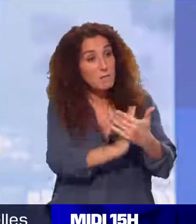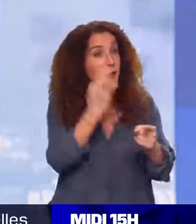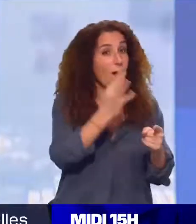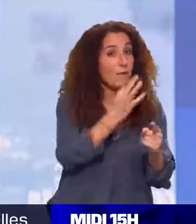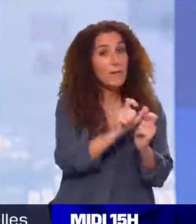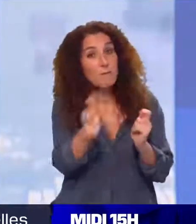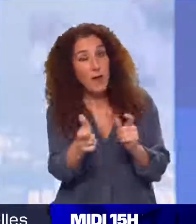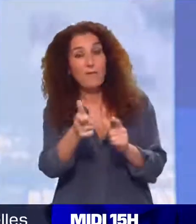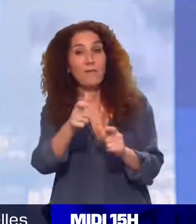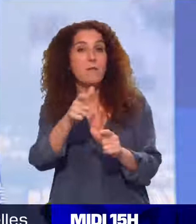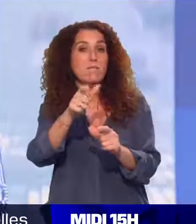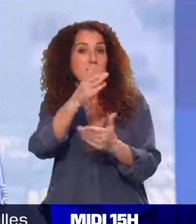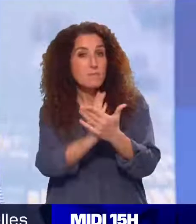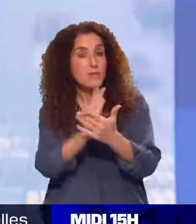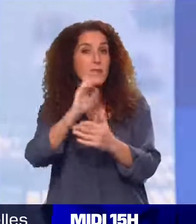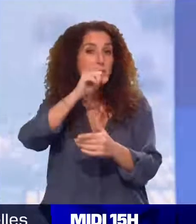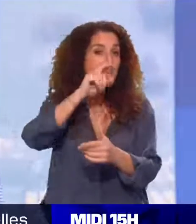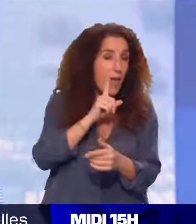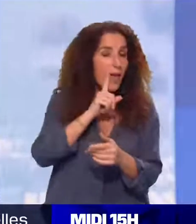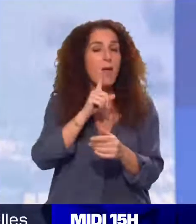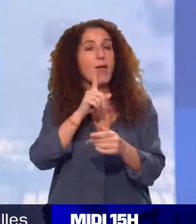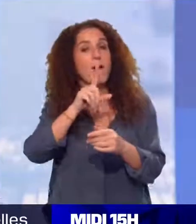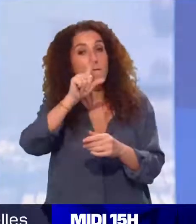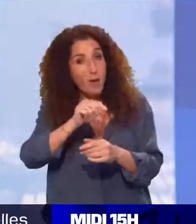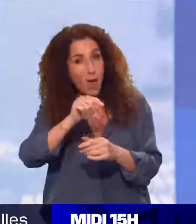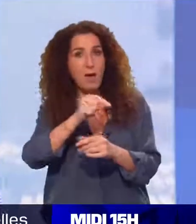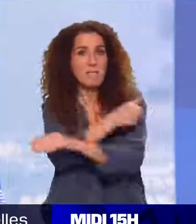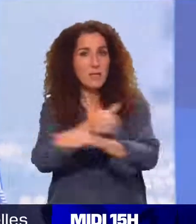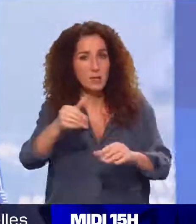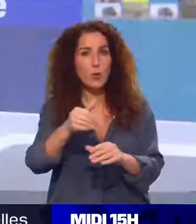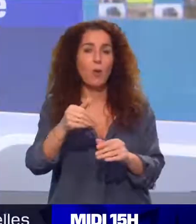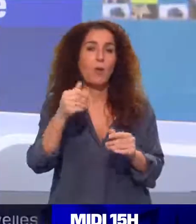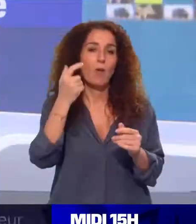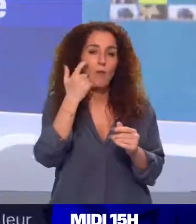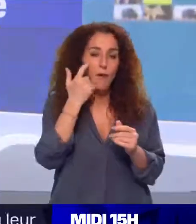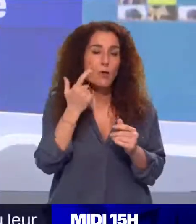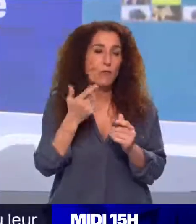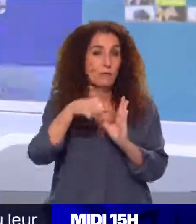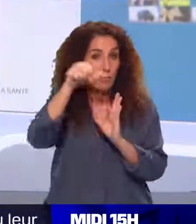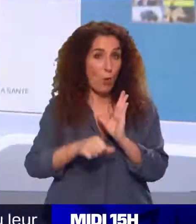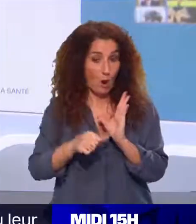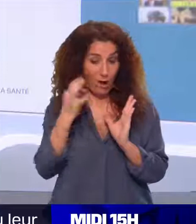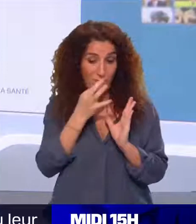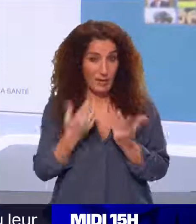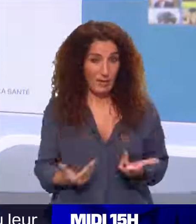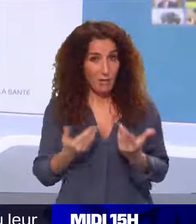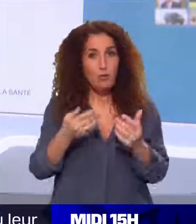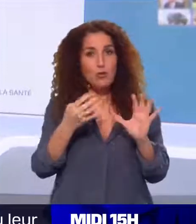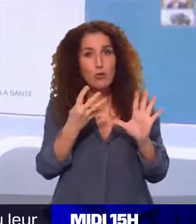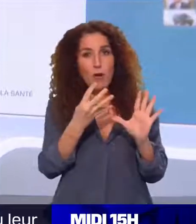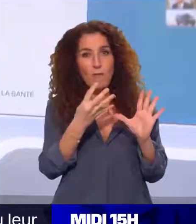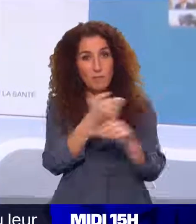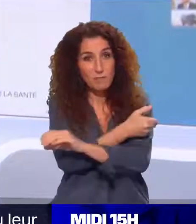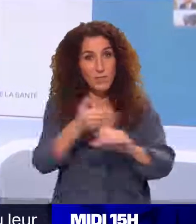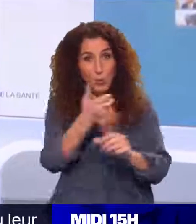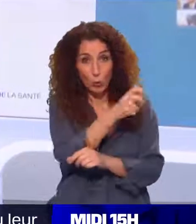et puis 30 millions d'ici à cet été. Sur les 10 millions attendus pour ce mois d'avril, bien déjà 9,3 ont